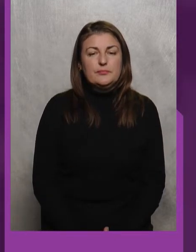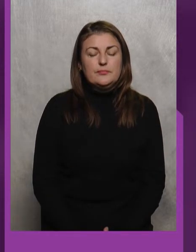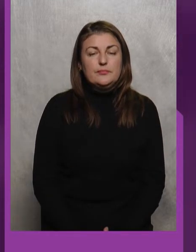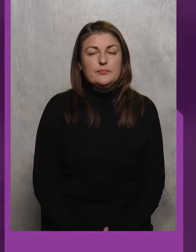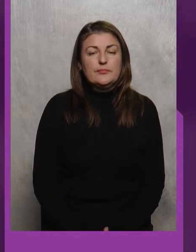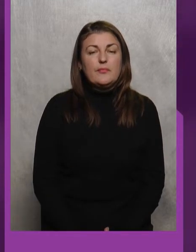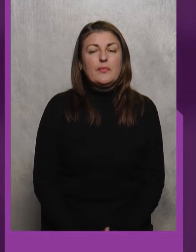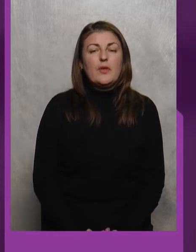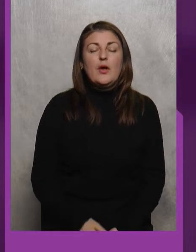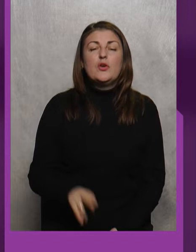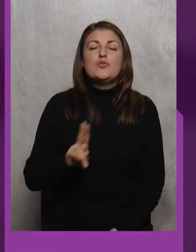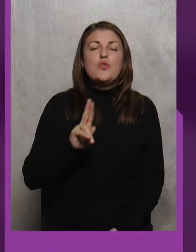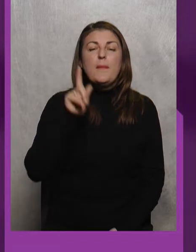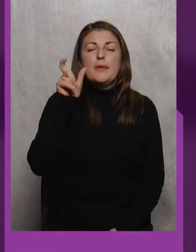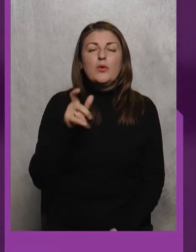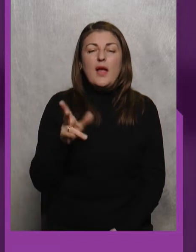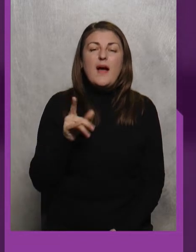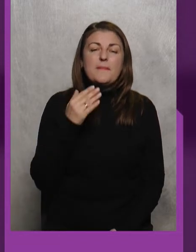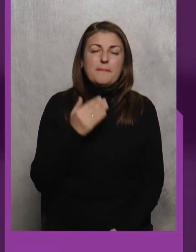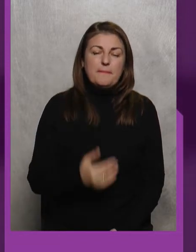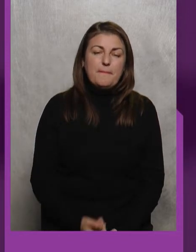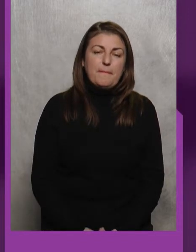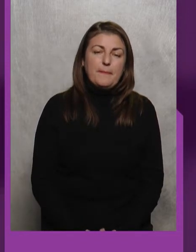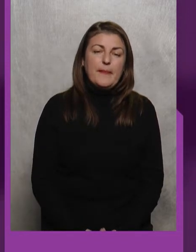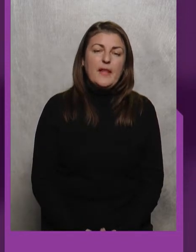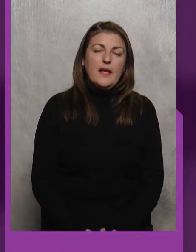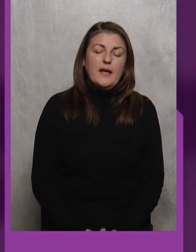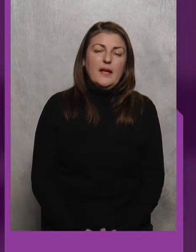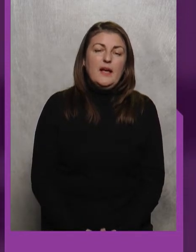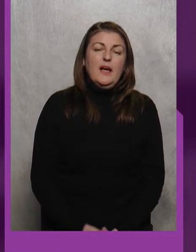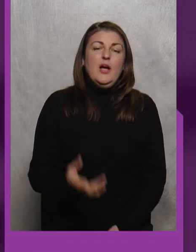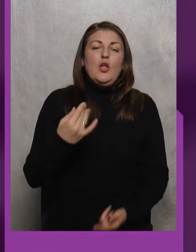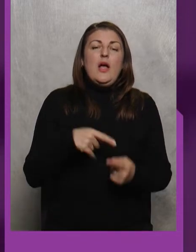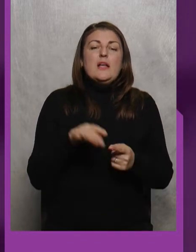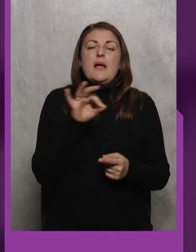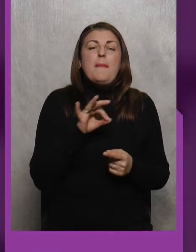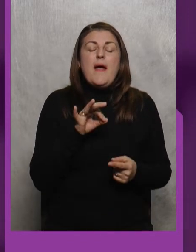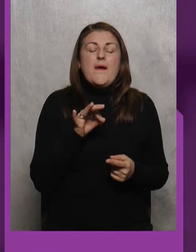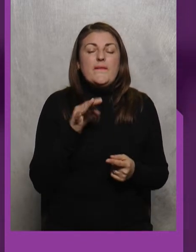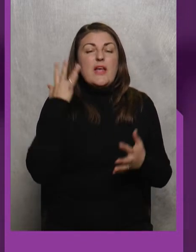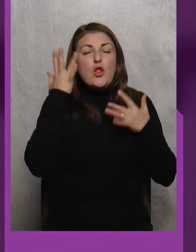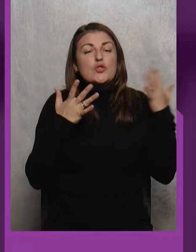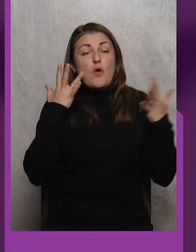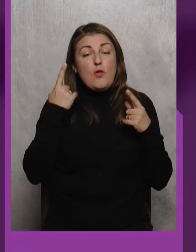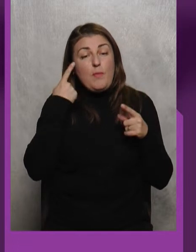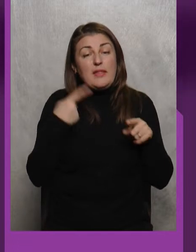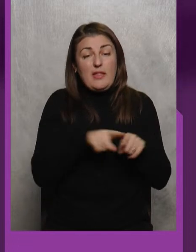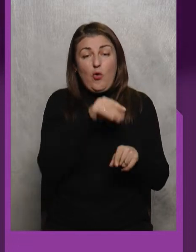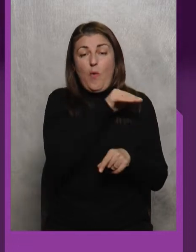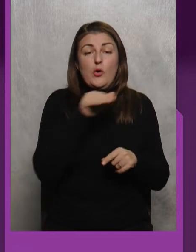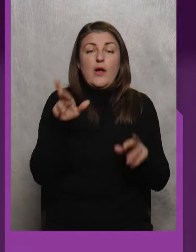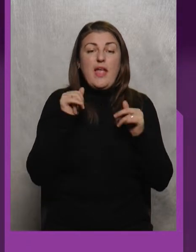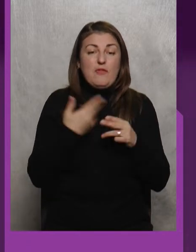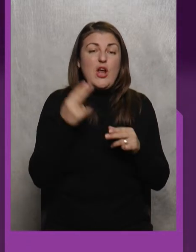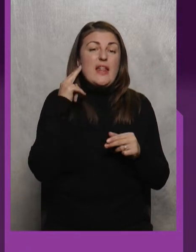Що, пане Олександре? Він питав мене А, і, до речі, з приводу філософії Я думаю, що на такому рівні, як вже